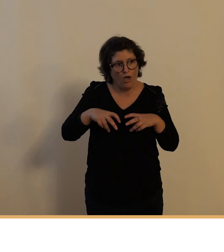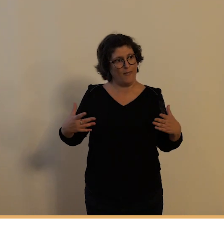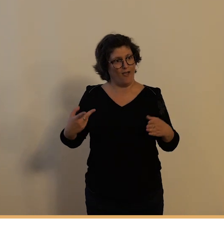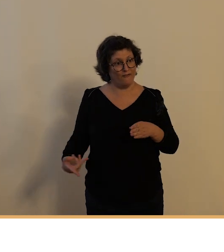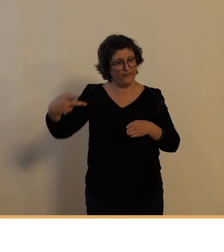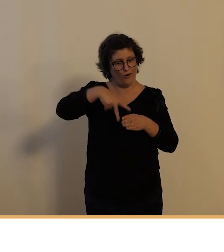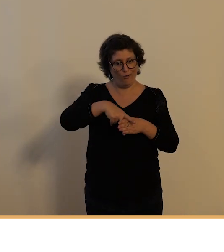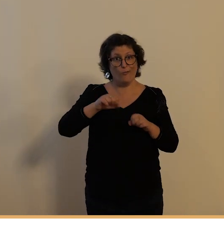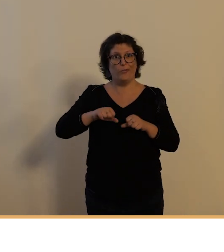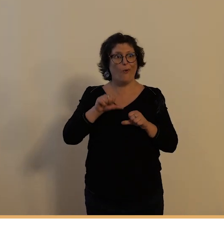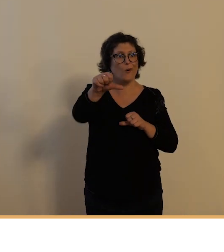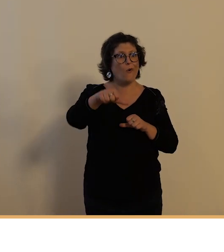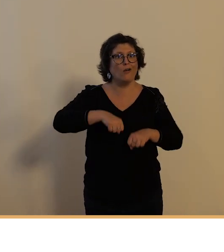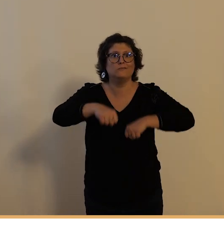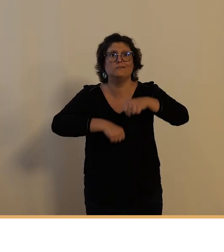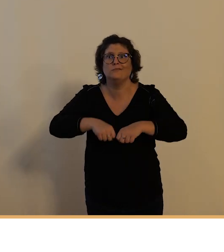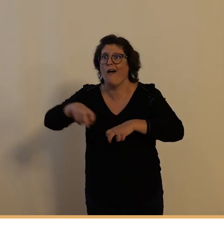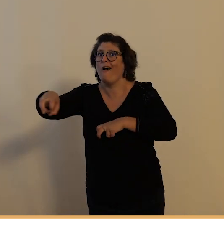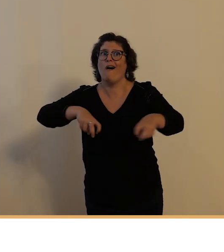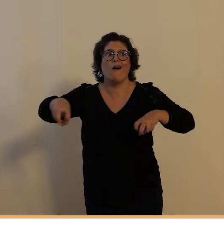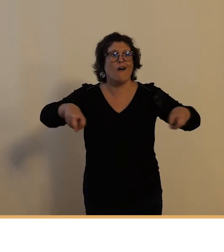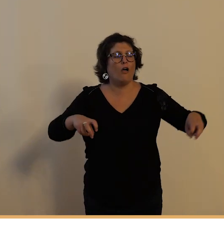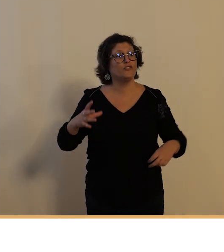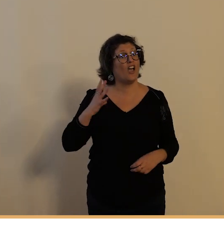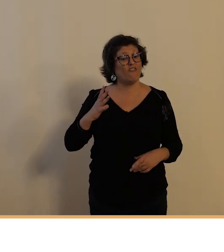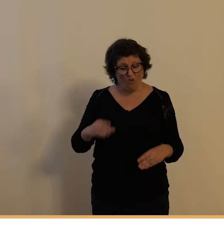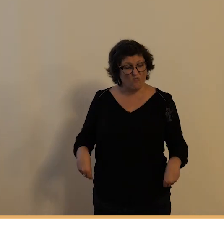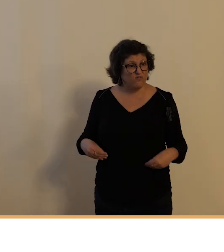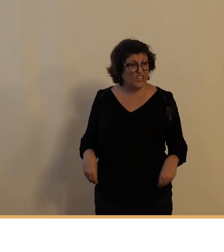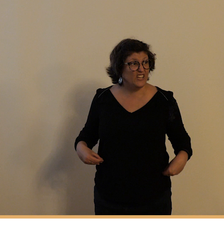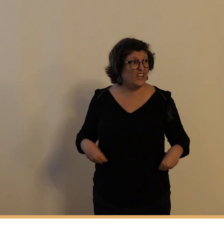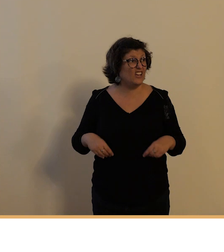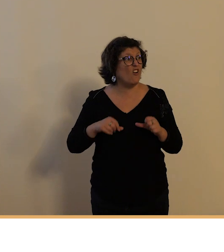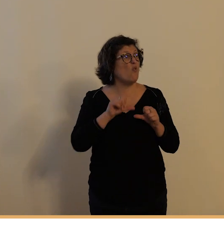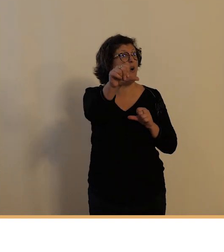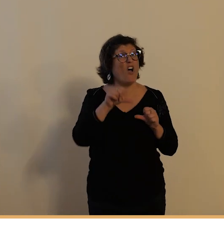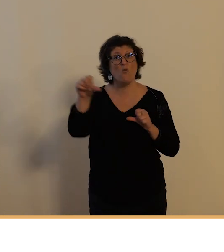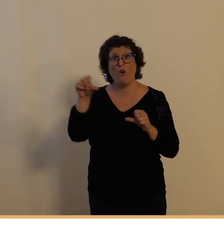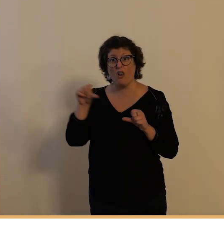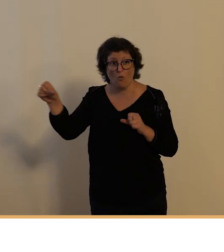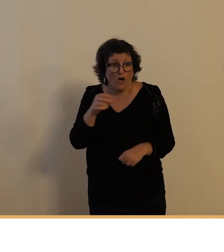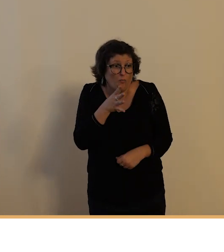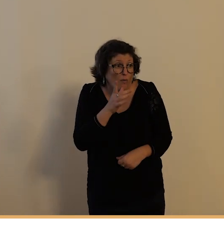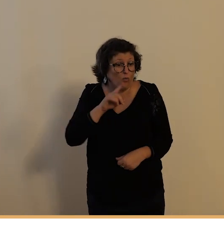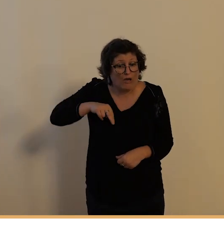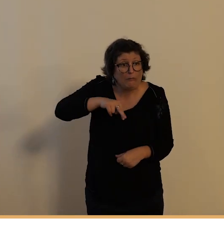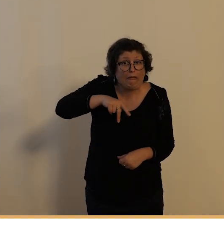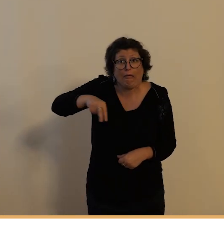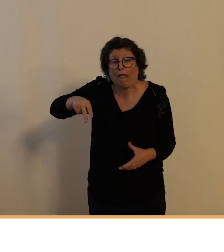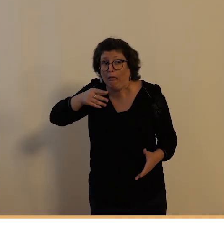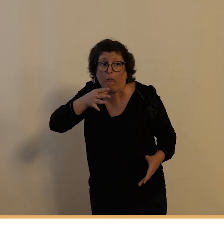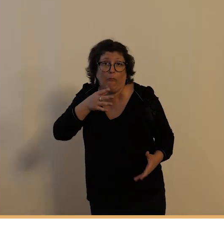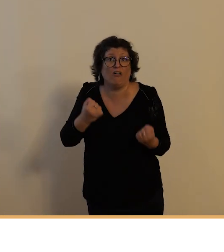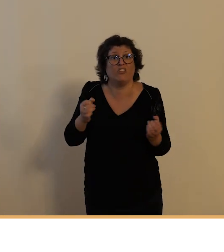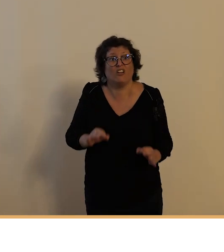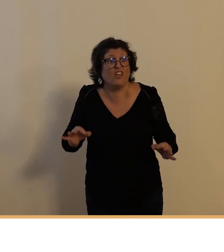classe ouvrière la popularisation de ce mode de transport se renforce rapidement en milieu urbain pour l'ouvrier